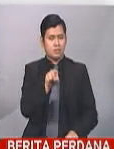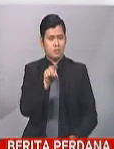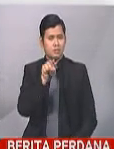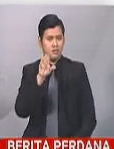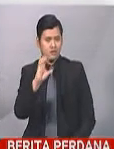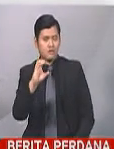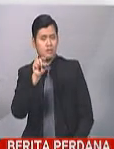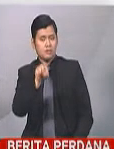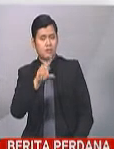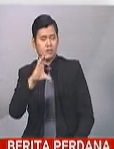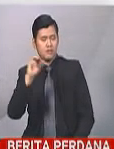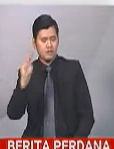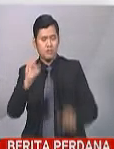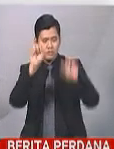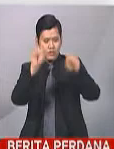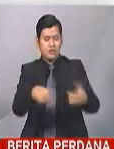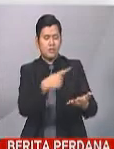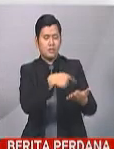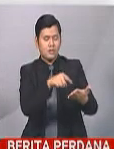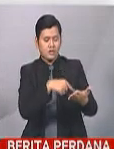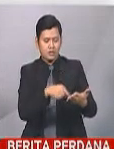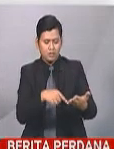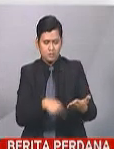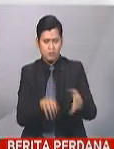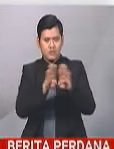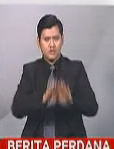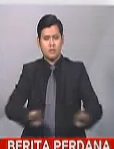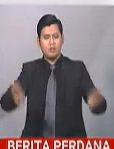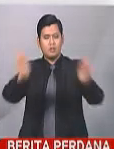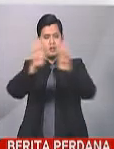menyemak kesahihan berita terutama di media sosial.